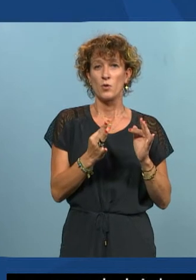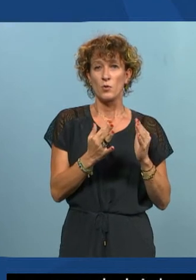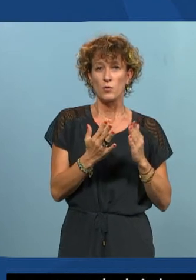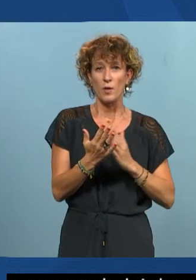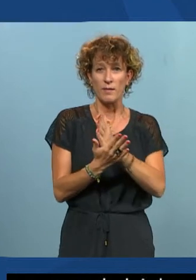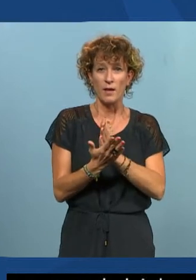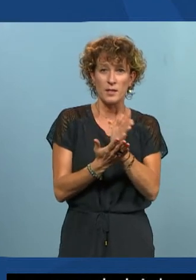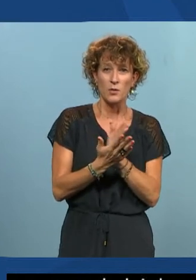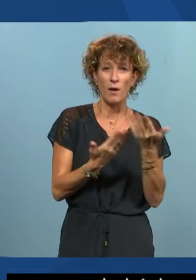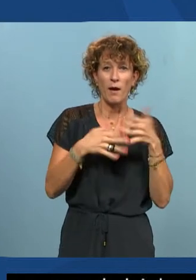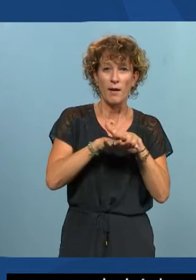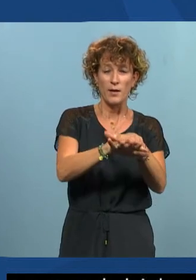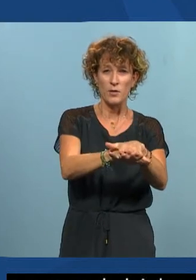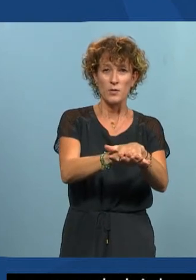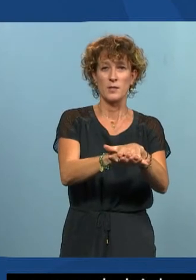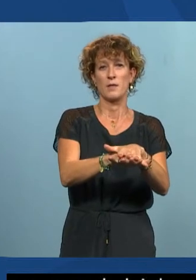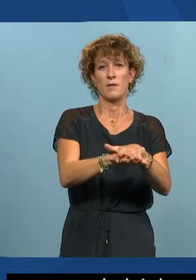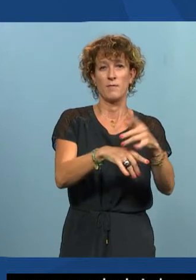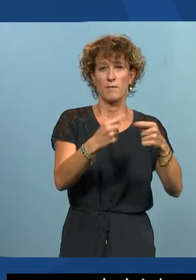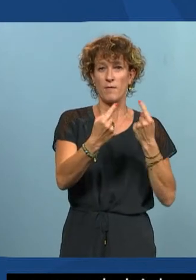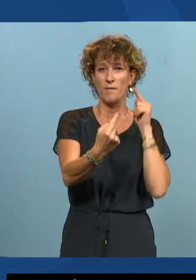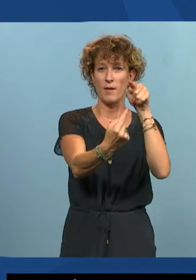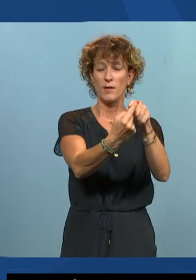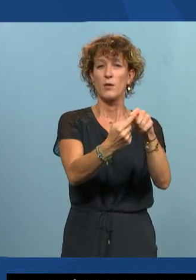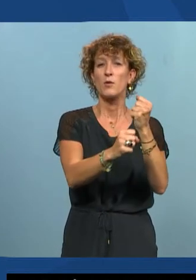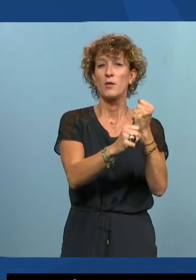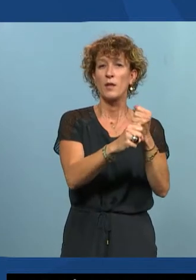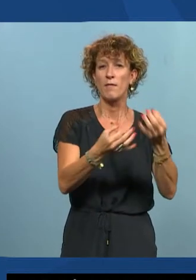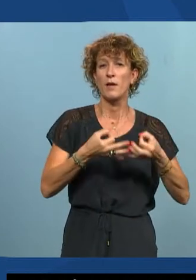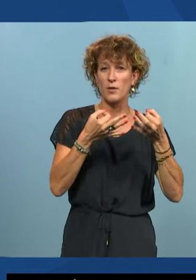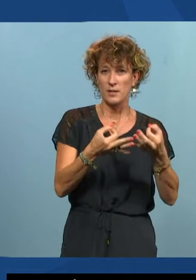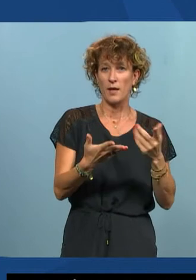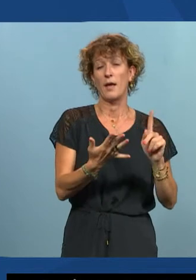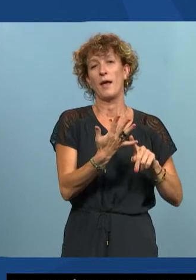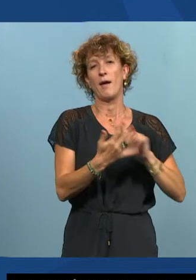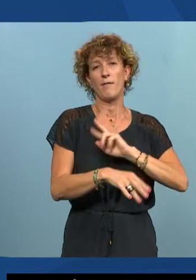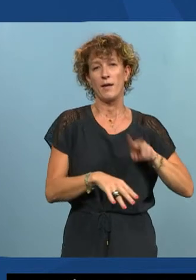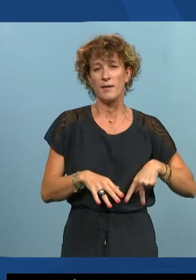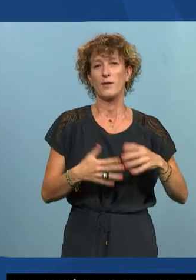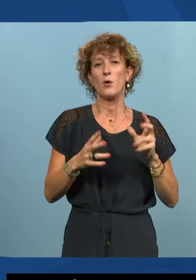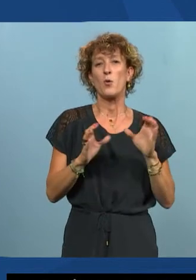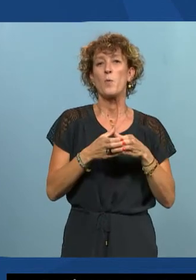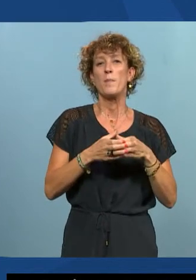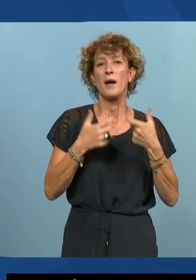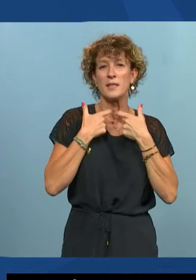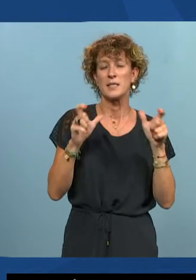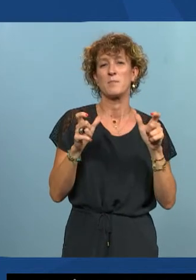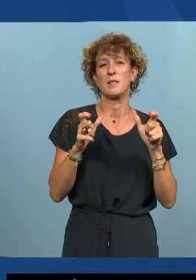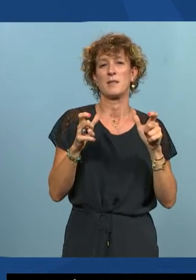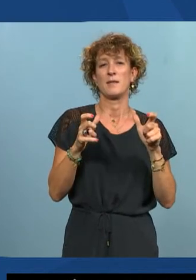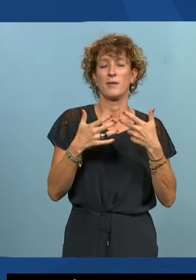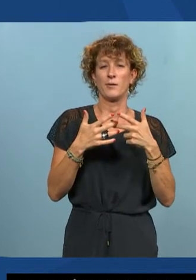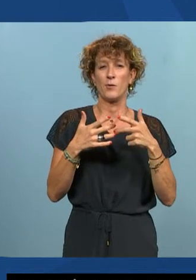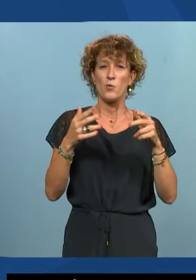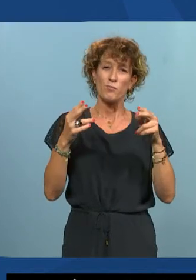trajectoires inclusives vers le travail ordinaire, et enfin, le groupe sur l'accessibilité universelle et sur